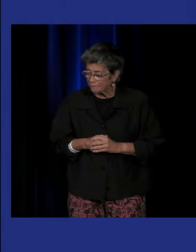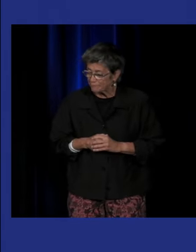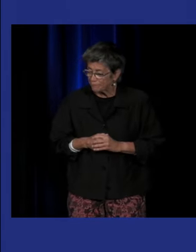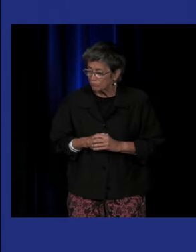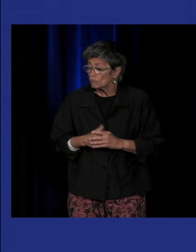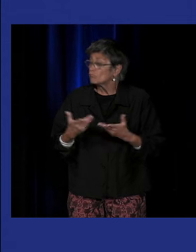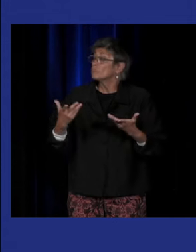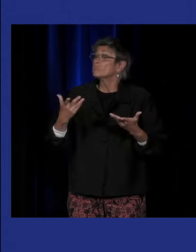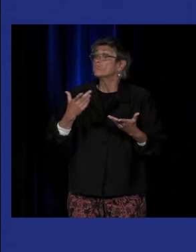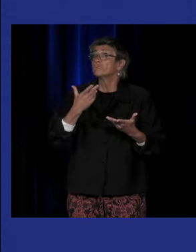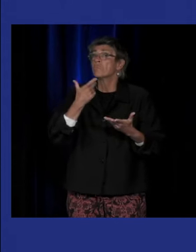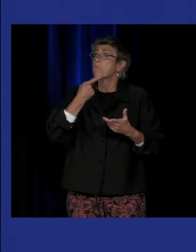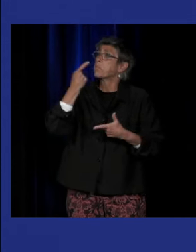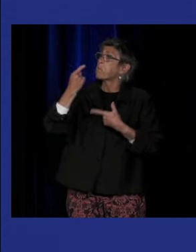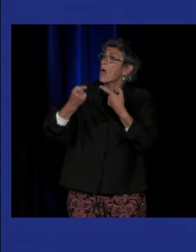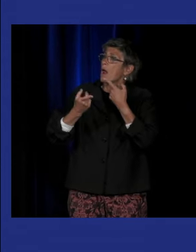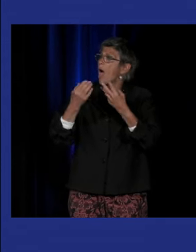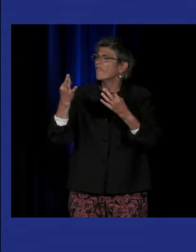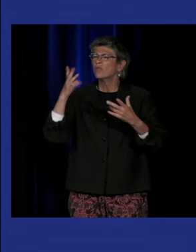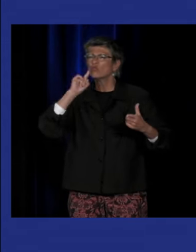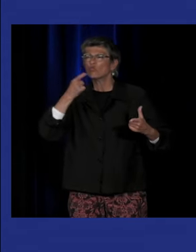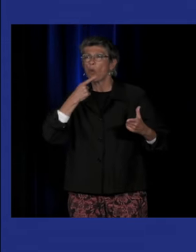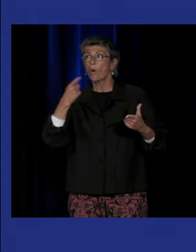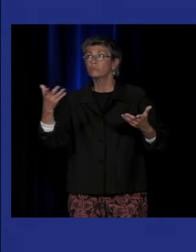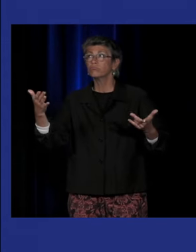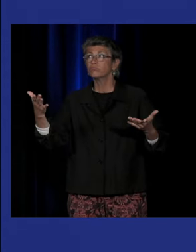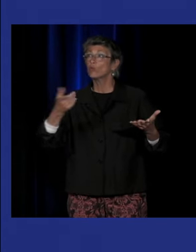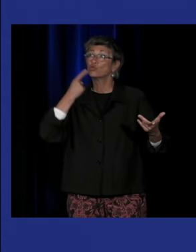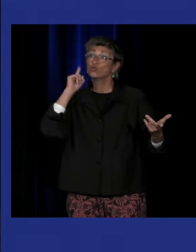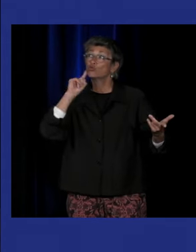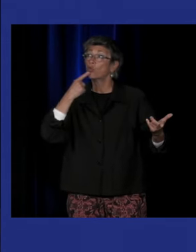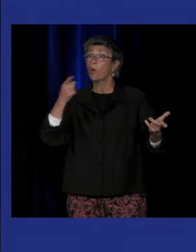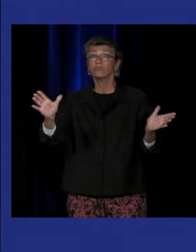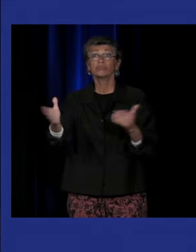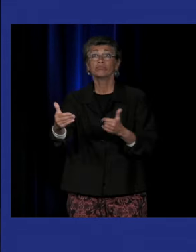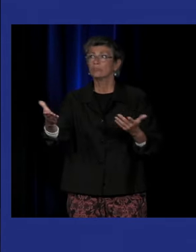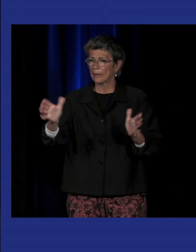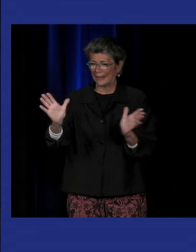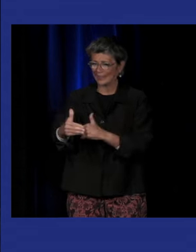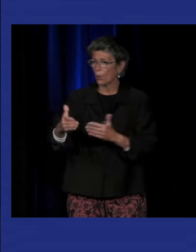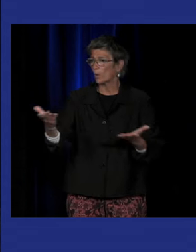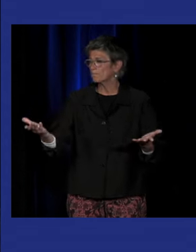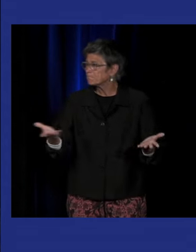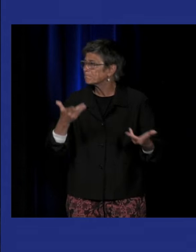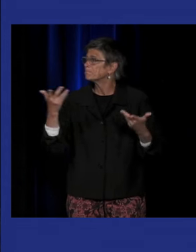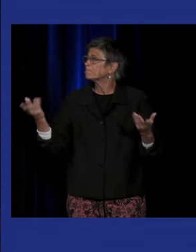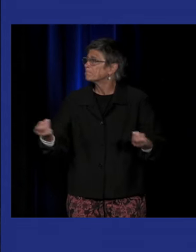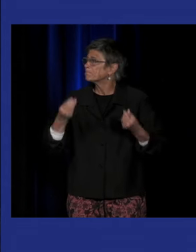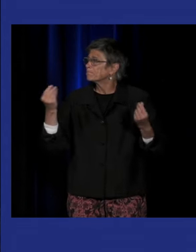parlons des sourds, et là, c'est une catégorie que parfois on l'utilise en termes presque universalistes, mais il n'y a pas